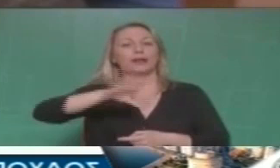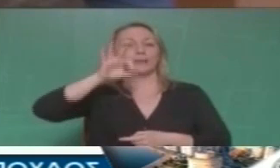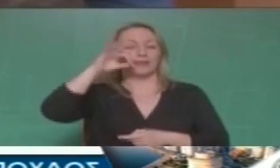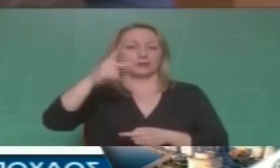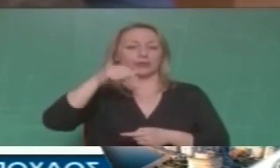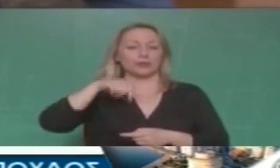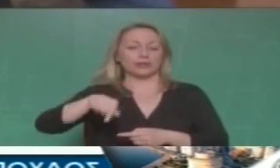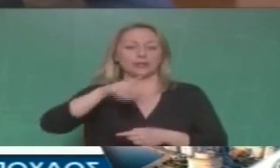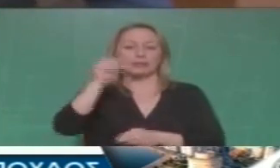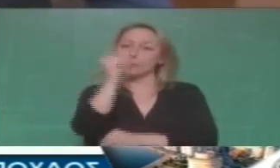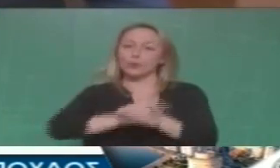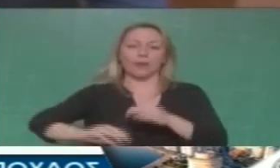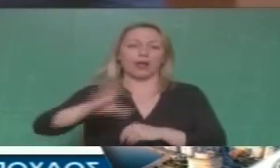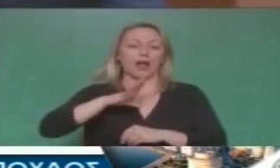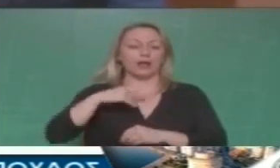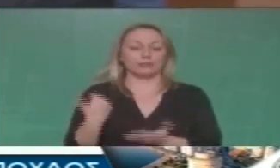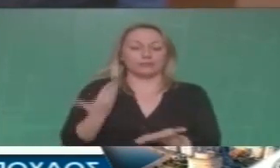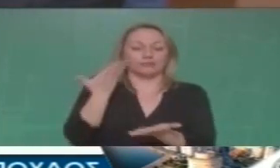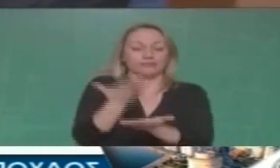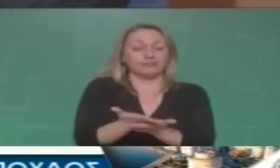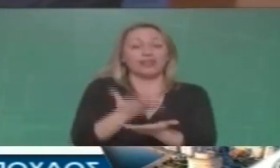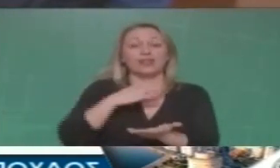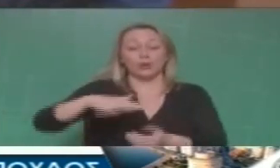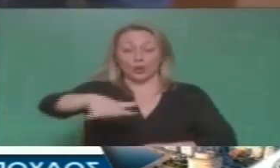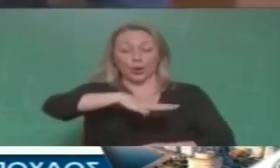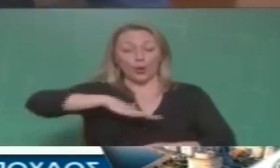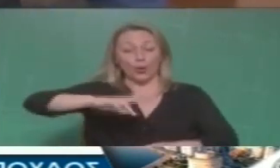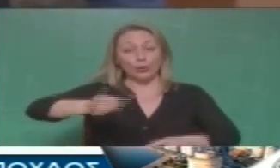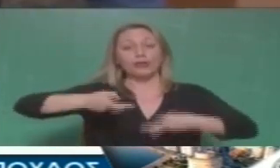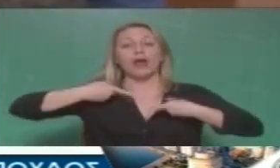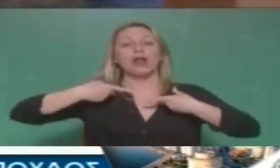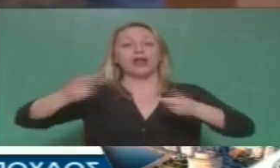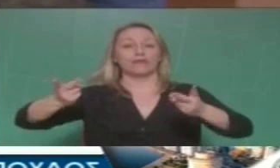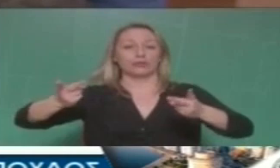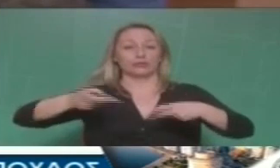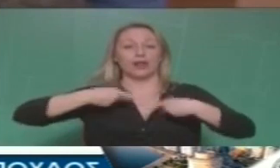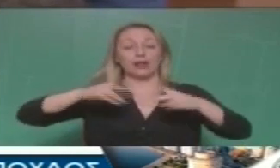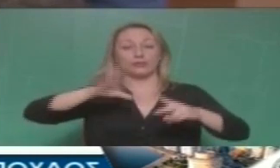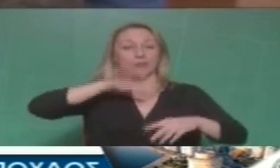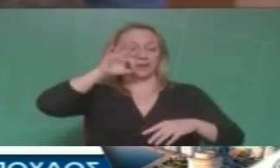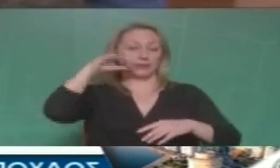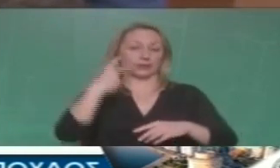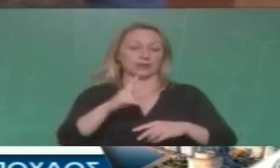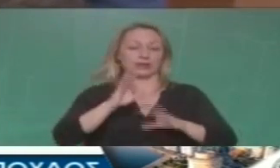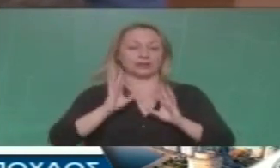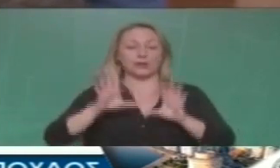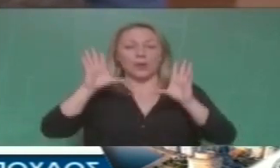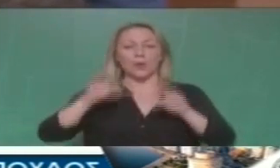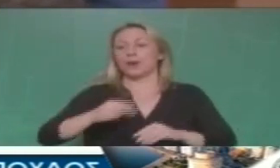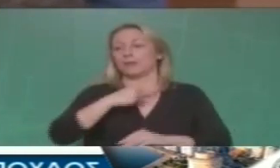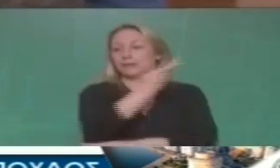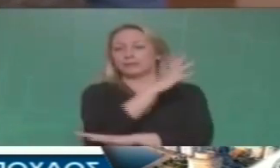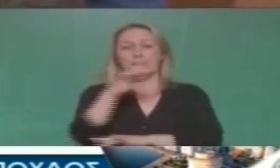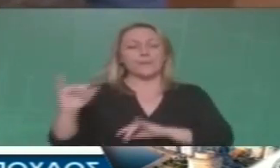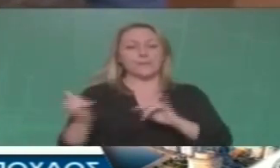της μεγάλης πλειοψηφίας ο χώρος αυτός να δοθεί επιτέλους το λαό της Θεσσαλονίκης σαν πράσινο,